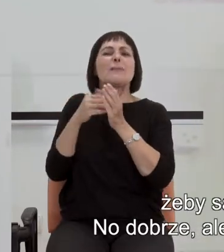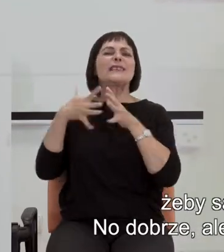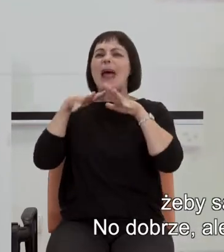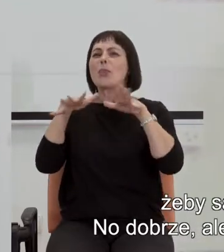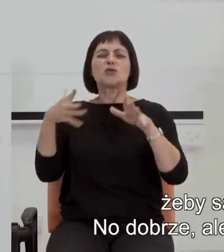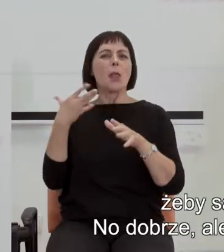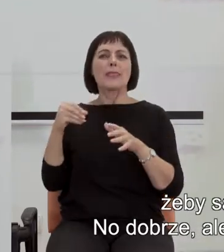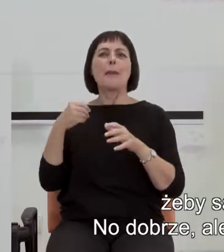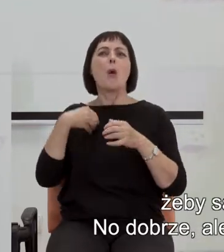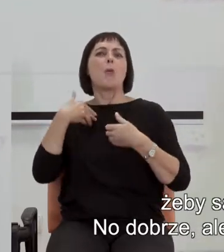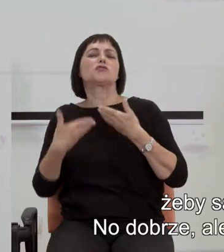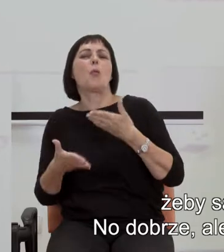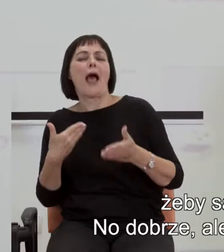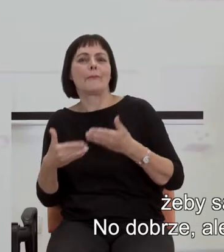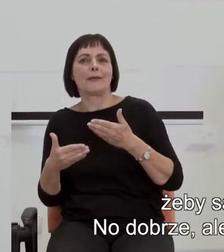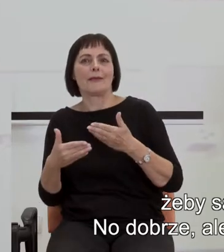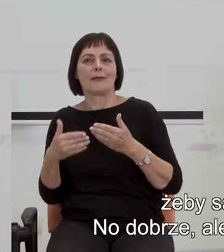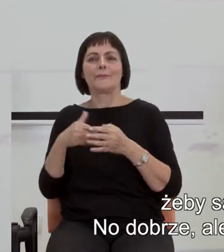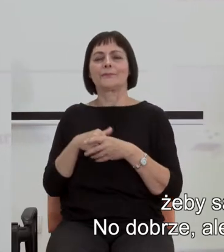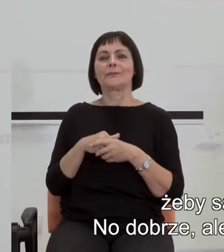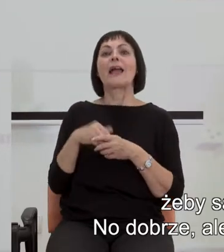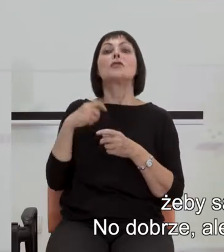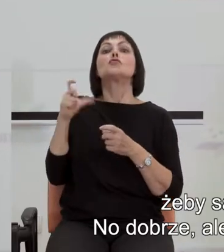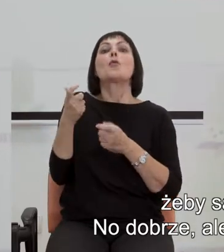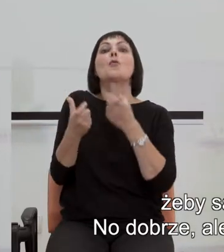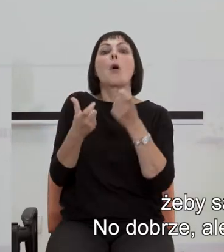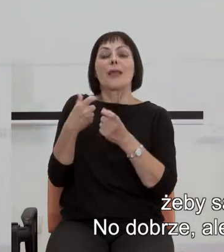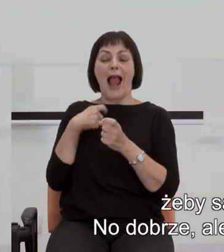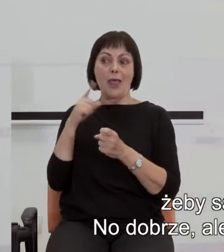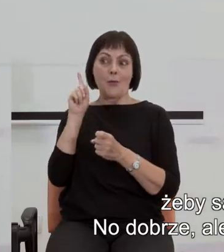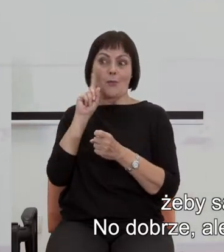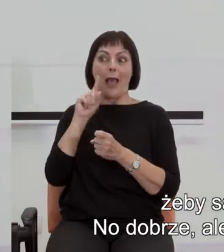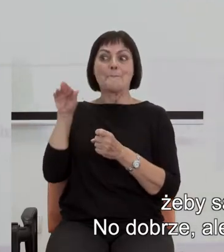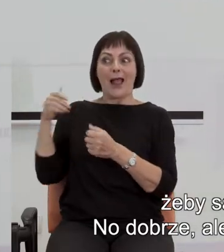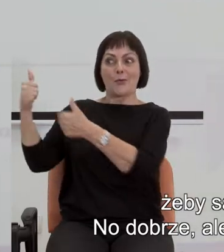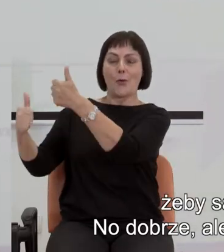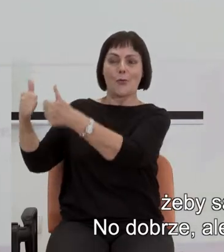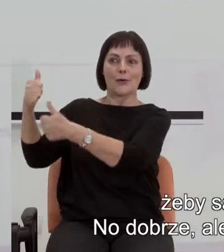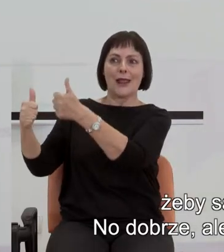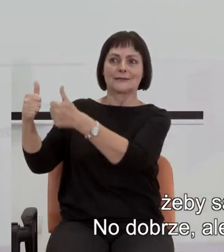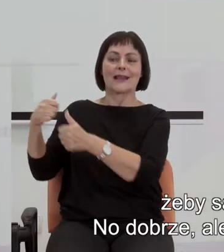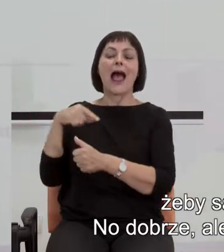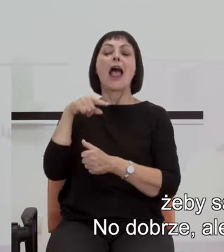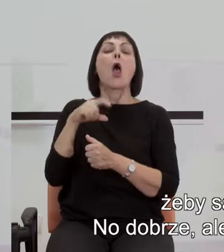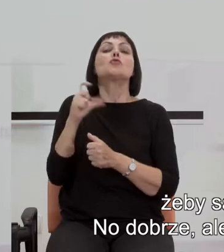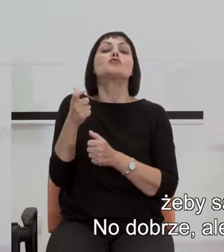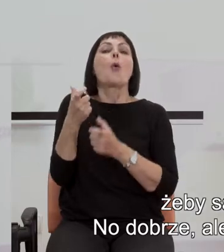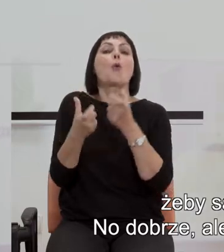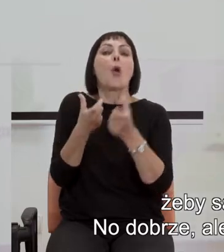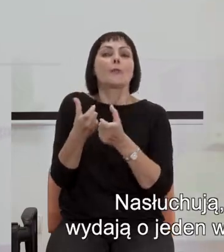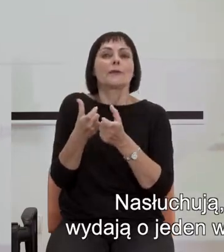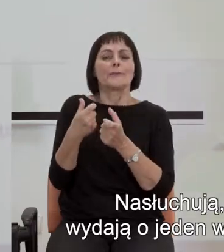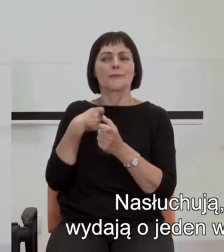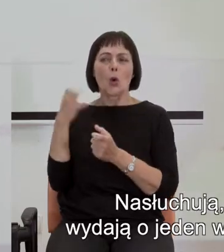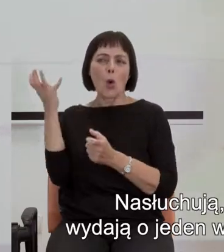samica go zechciała, ale ani jeden więcej. No dobrze, ale samiec ma konkurentów. Więc co robią samce?